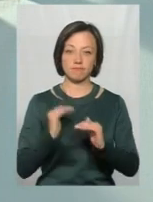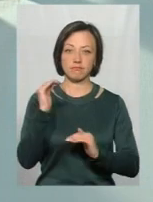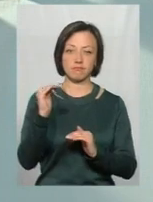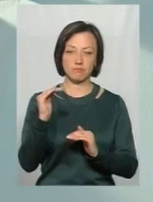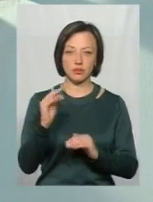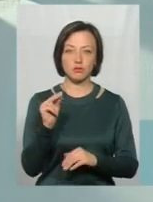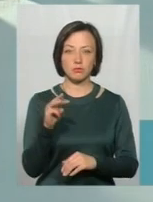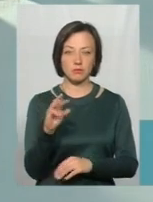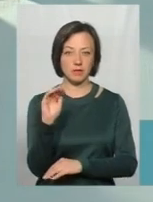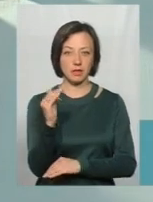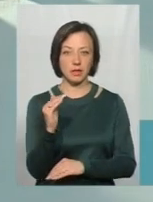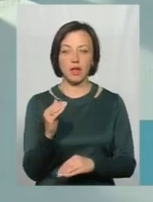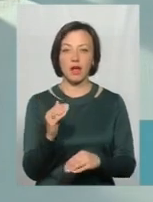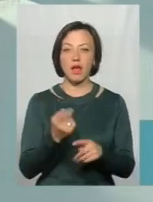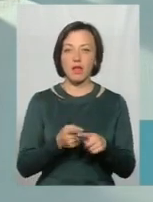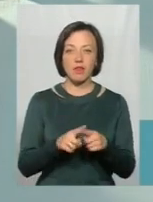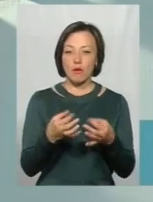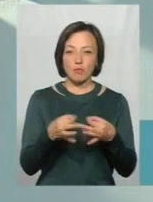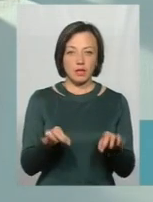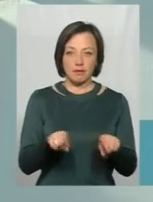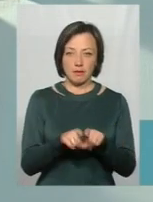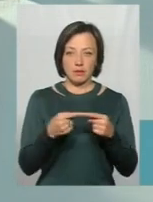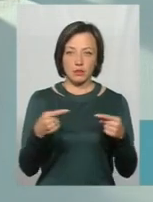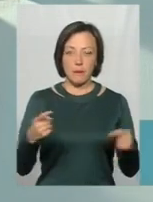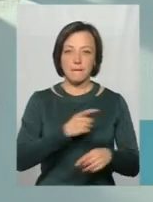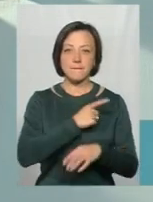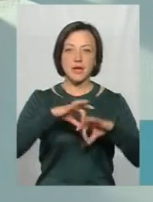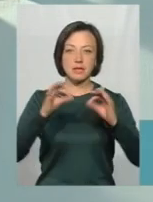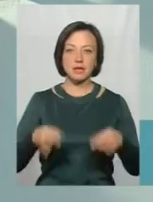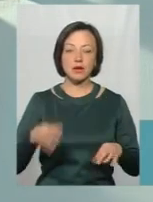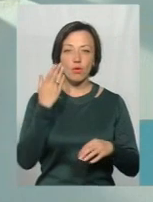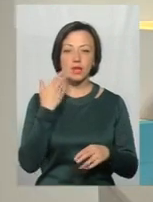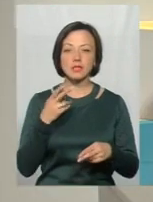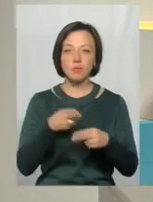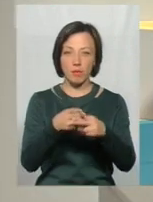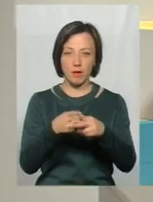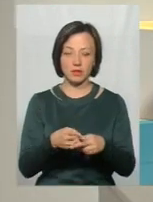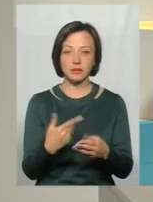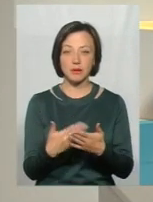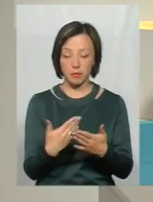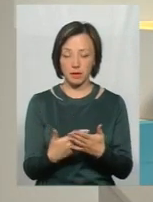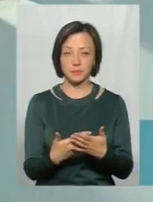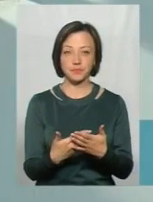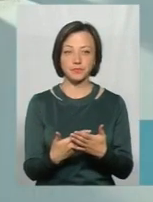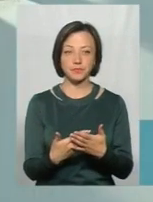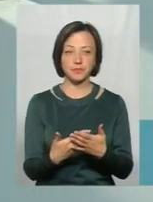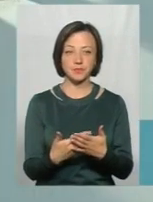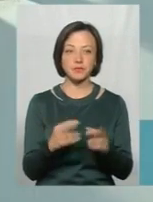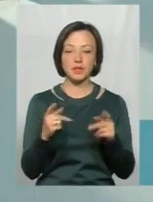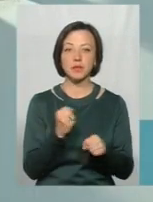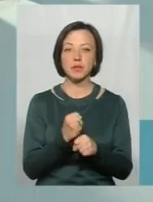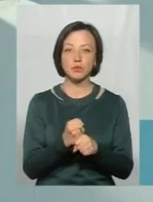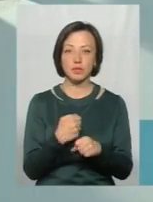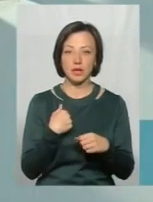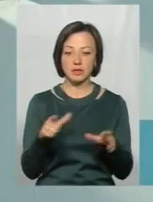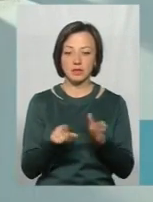вчитель не повинен допускати таких речей. Тобто майстерність – це коли ти запобігаєш. Ну, до прикладу, як працюю я навіть з